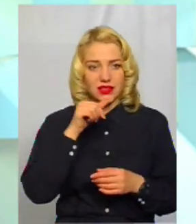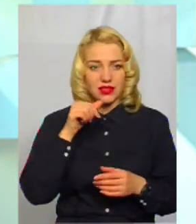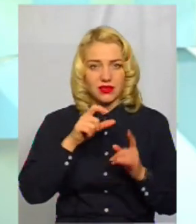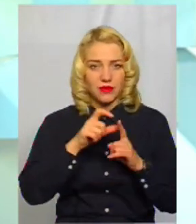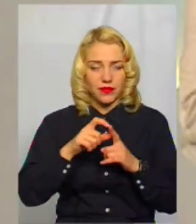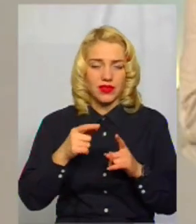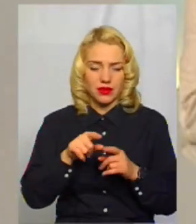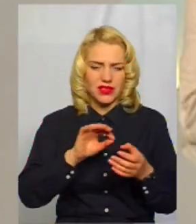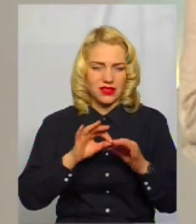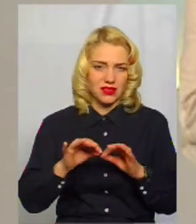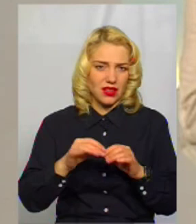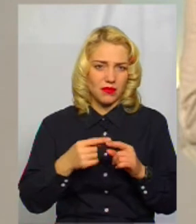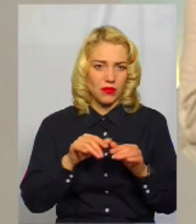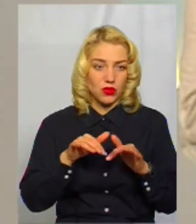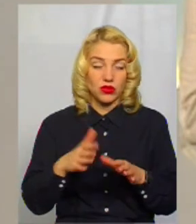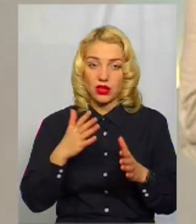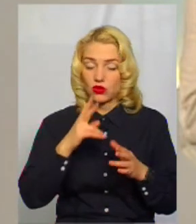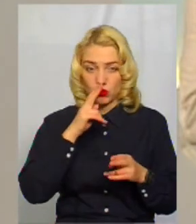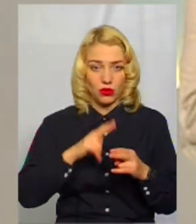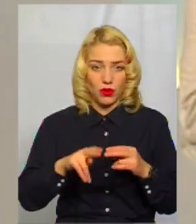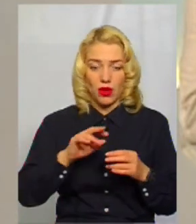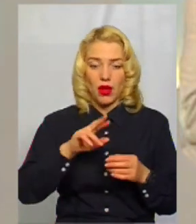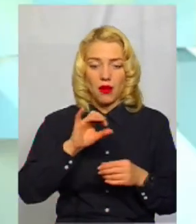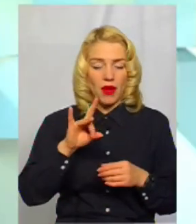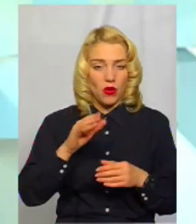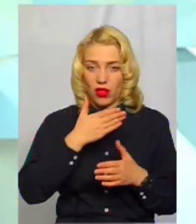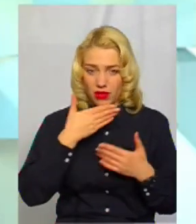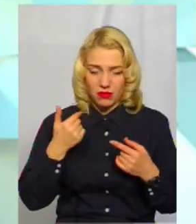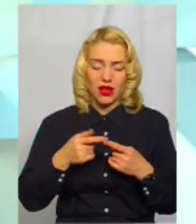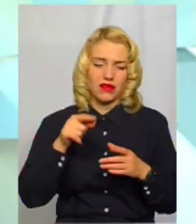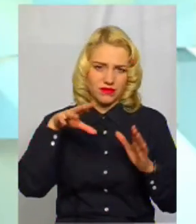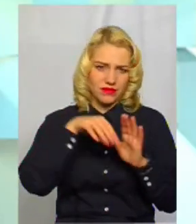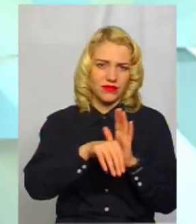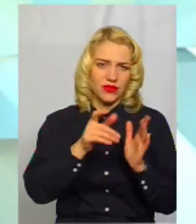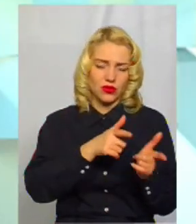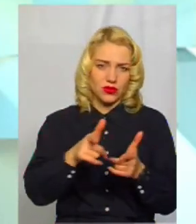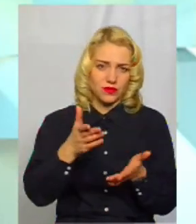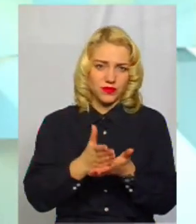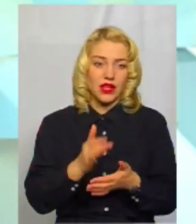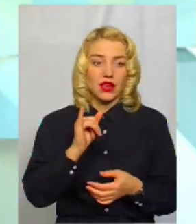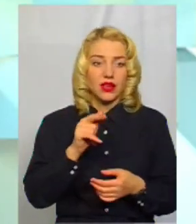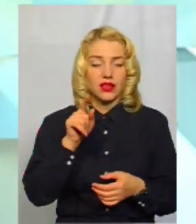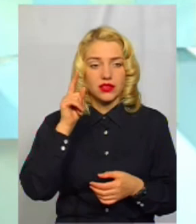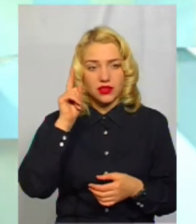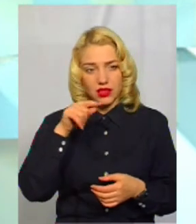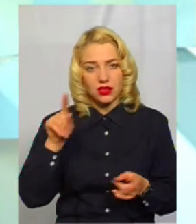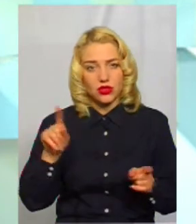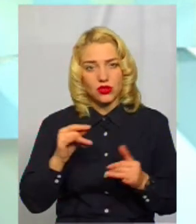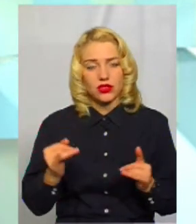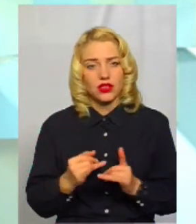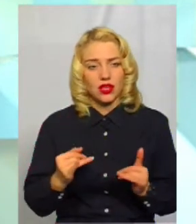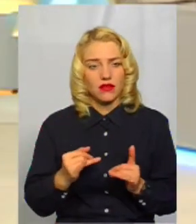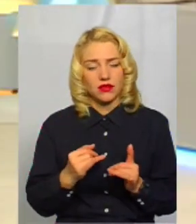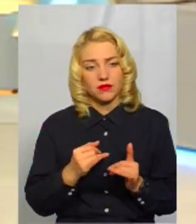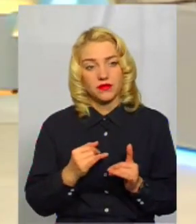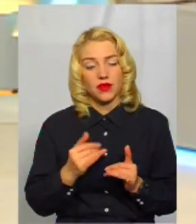складна така процедура. Якщо ти не загубив пароль, то може щороку ти вже є в цій системі, ти просто заходиш. І знаєте, що саме цікаве,